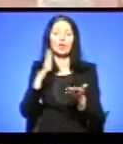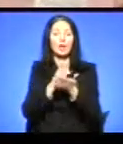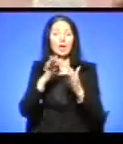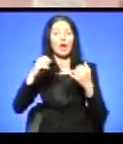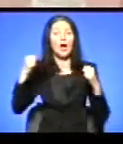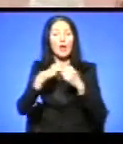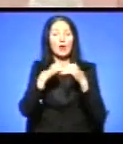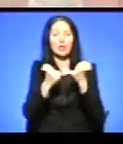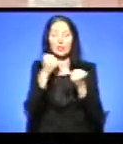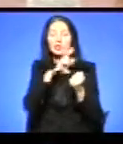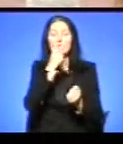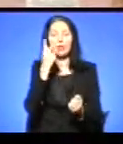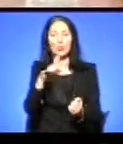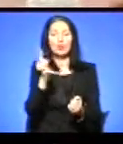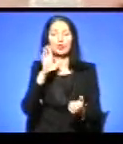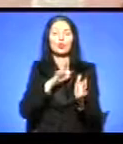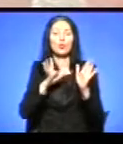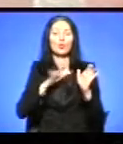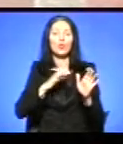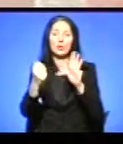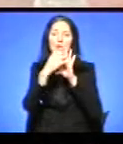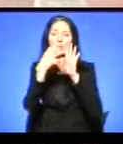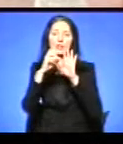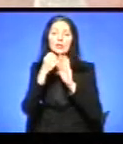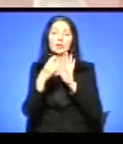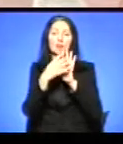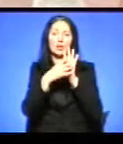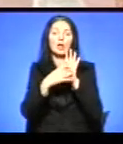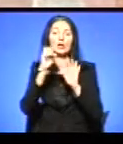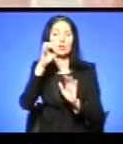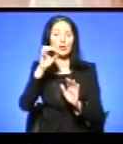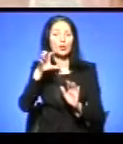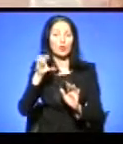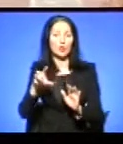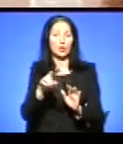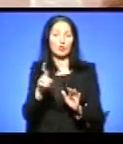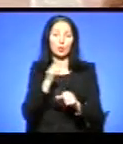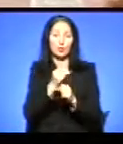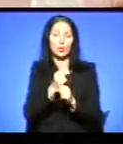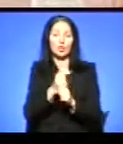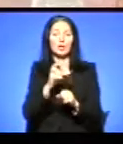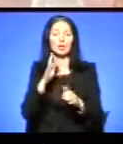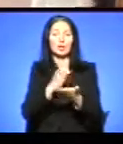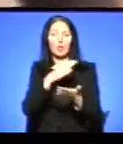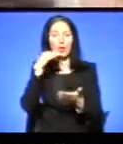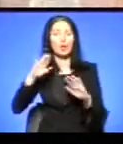бачать, світлопор, щоб якось ще упорядкували його. Стаються аварії,